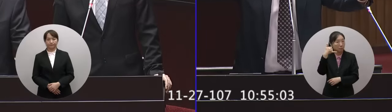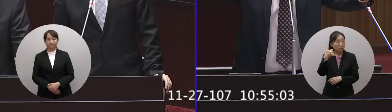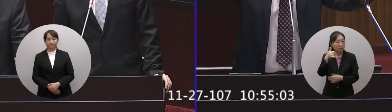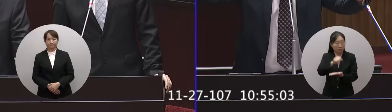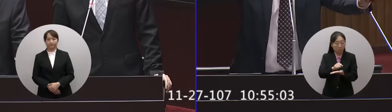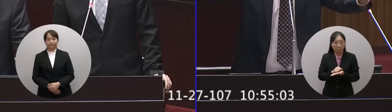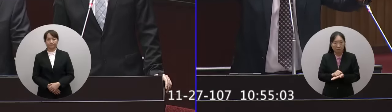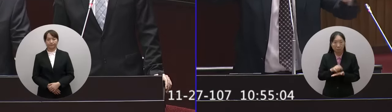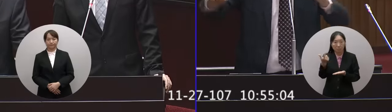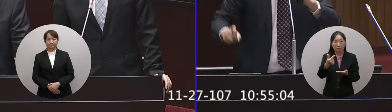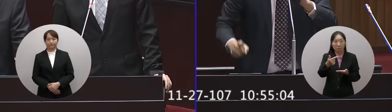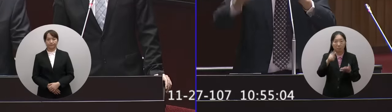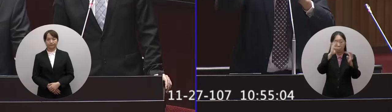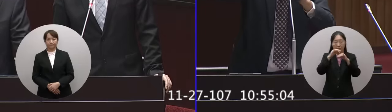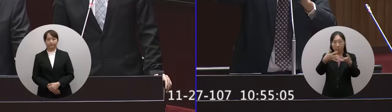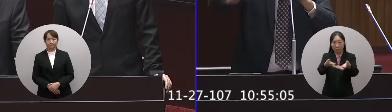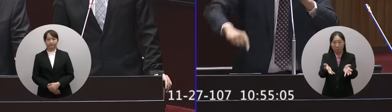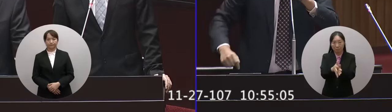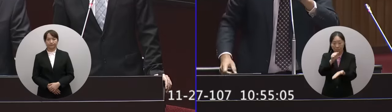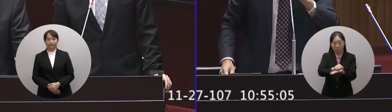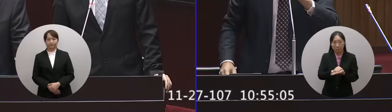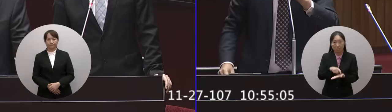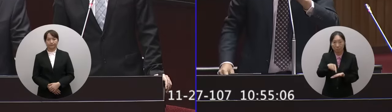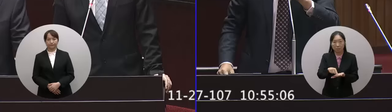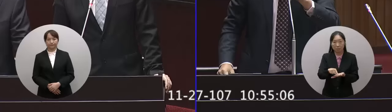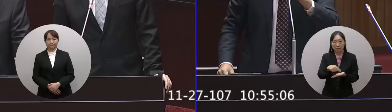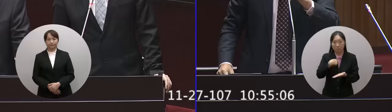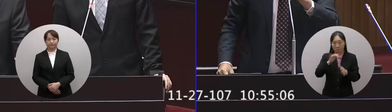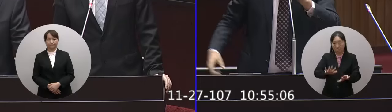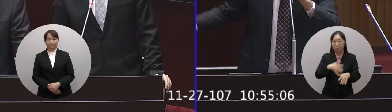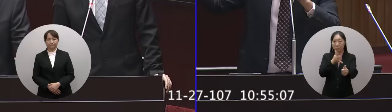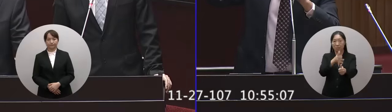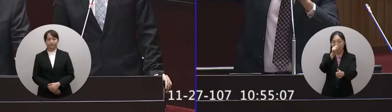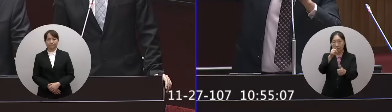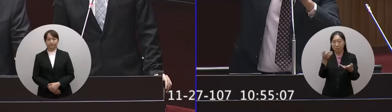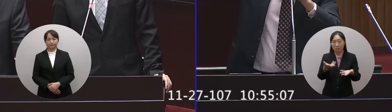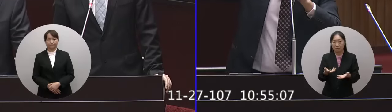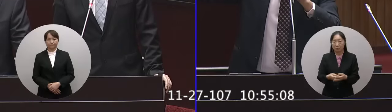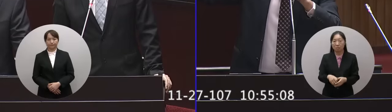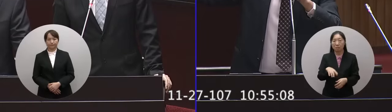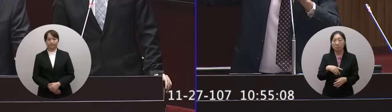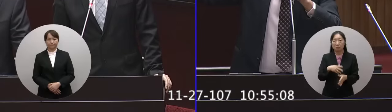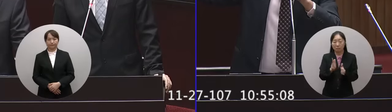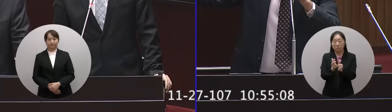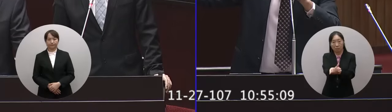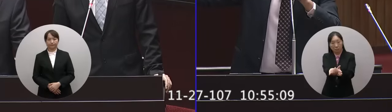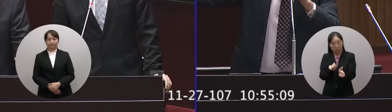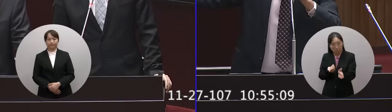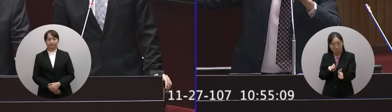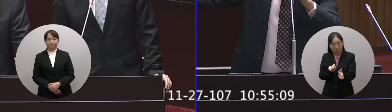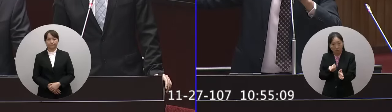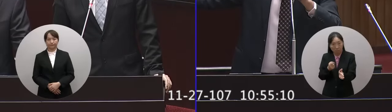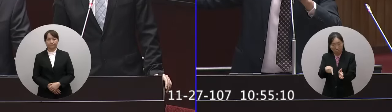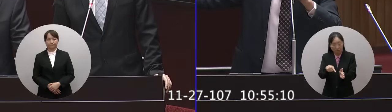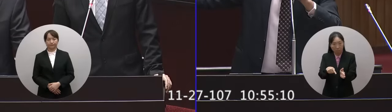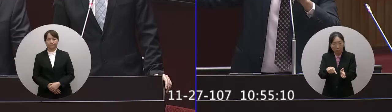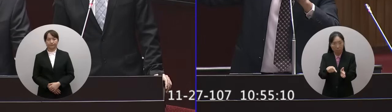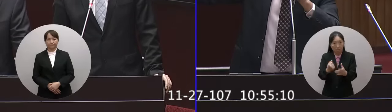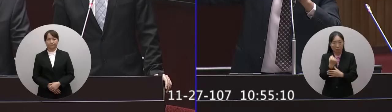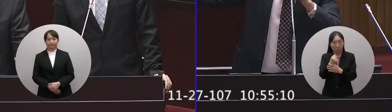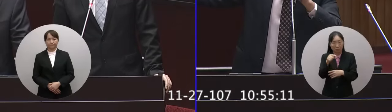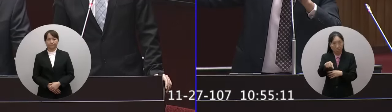的調查報告內容所寫的我現在一個最關鍵的問題在發車以前主峰棒主峰